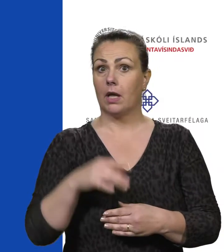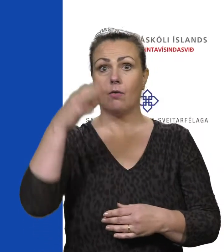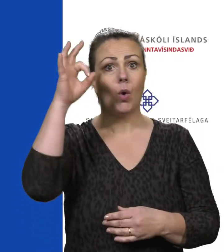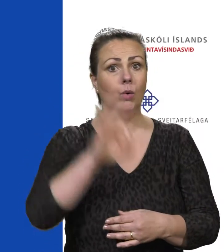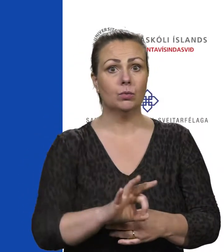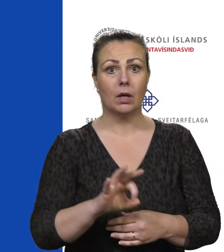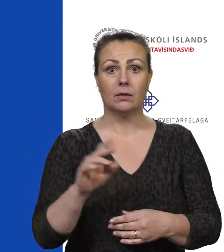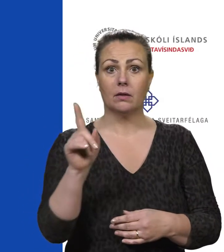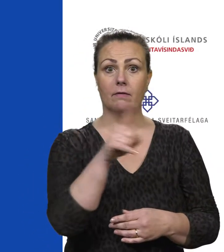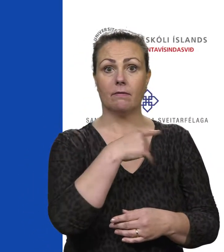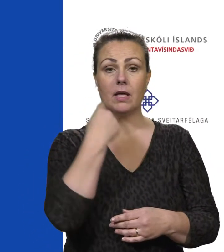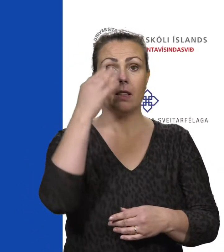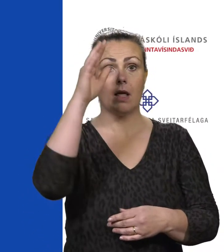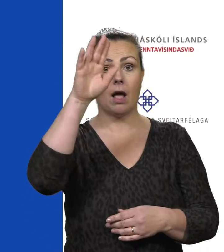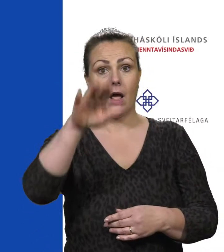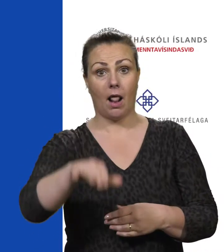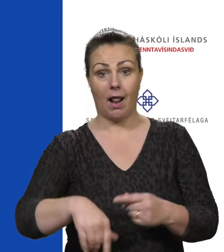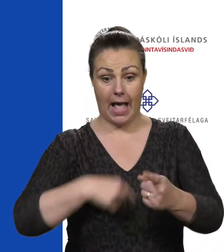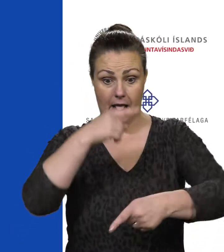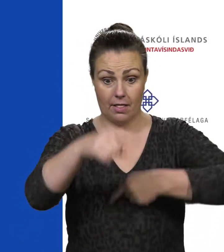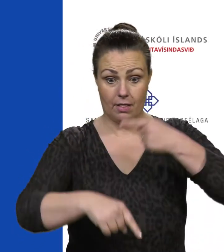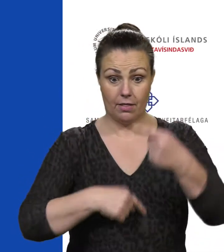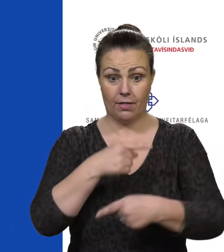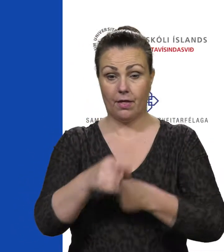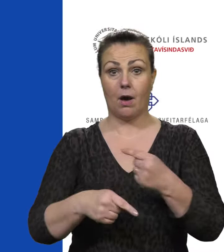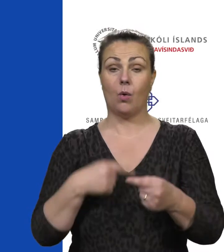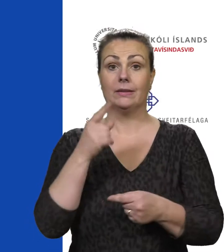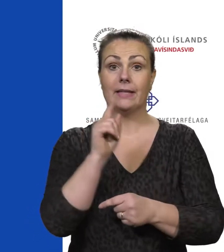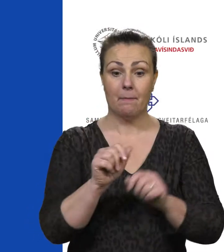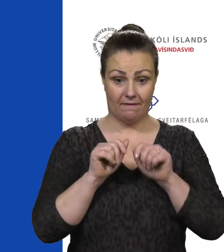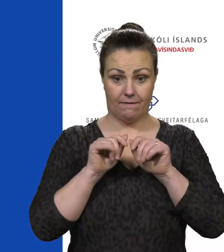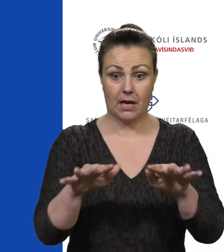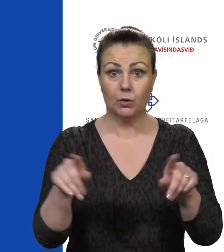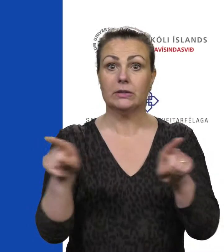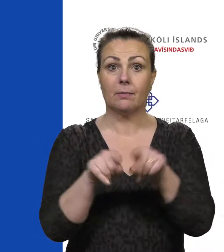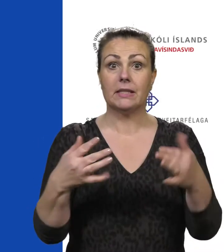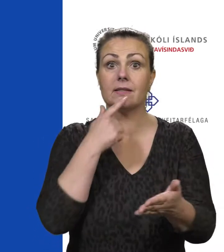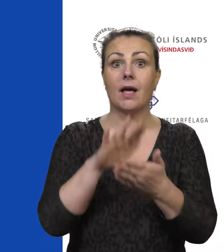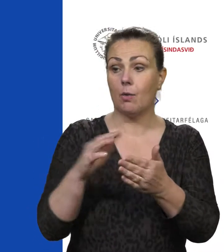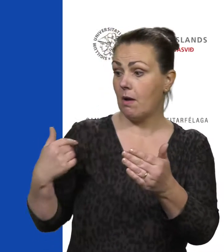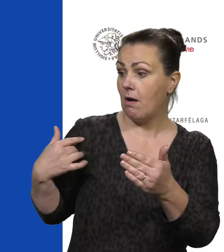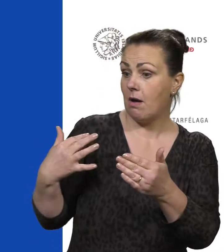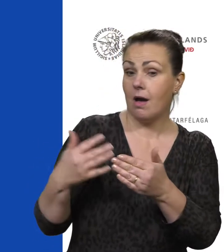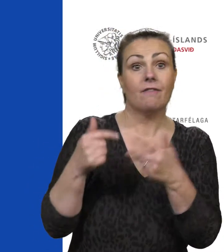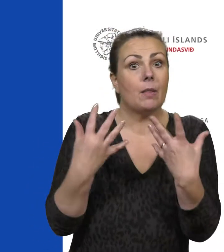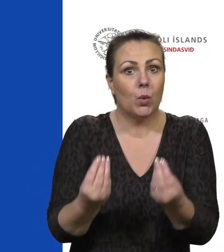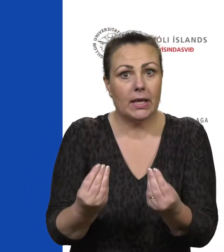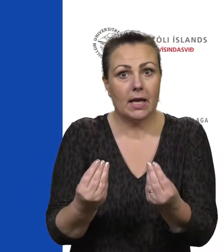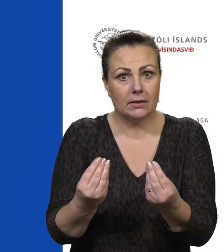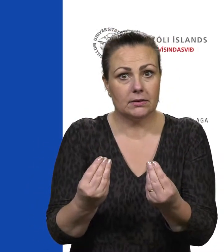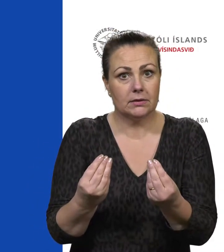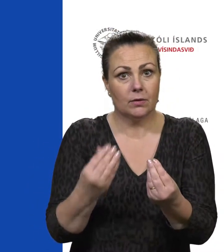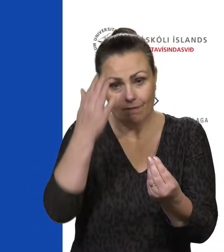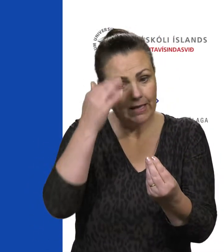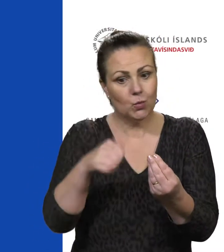miðri á að geta kafa þó svona dýft í áralægið og straumana og steflutnar en svona bara vinnur þetta